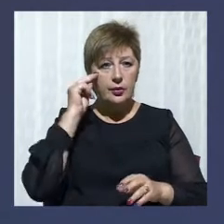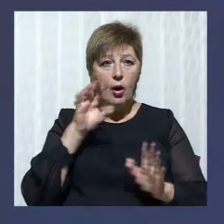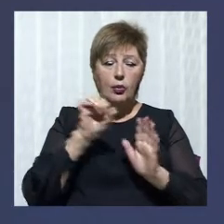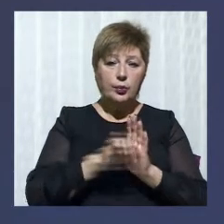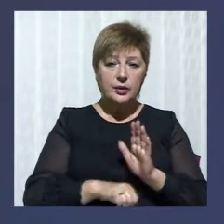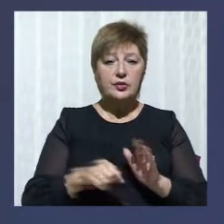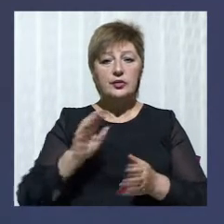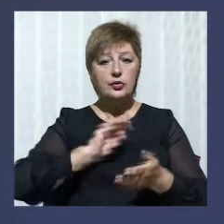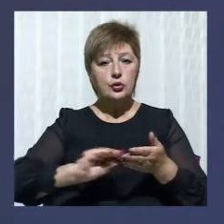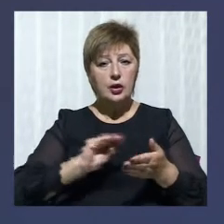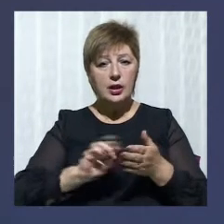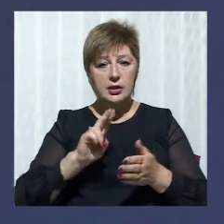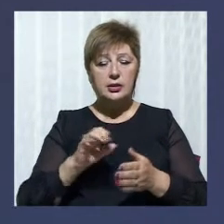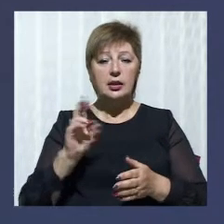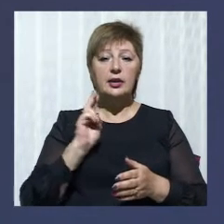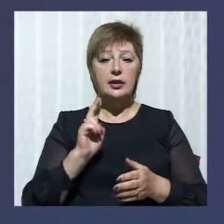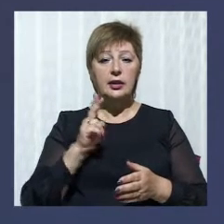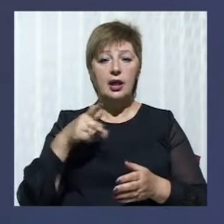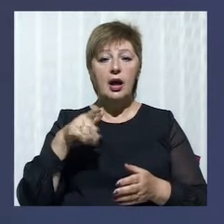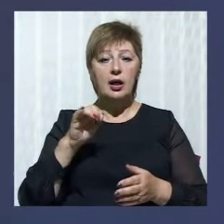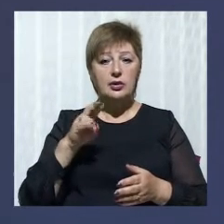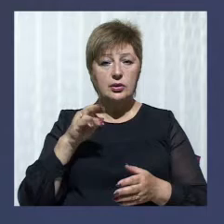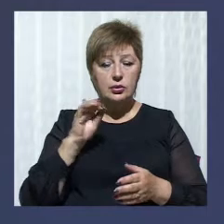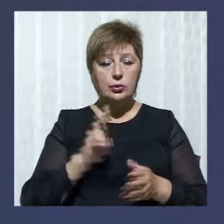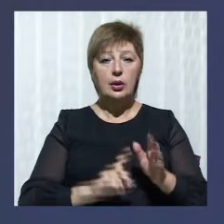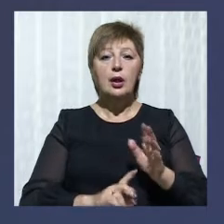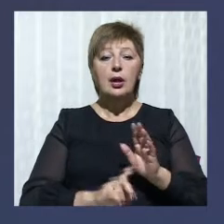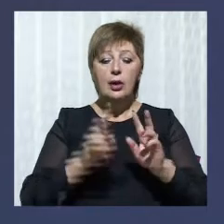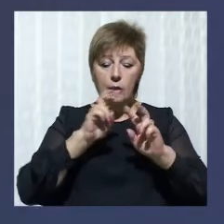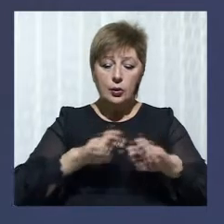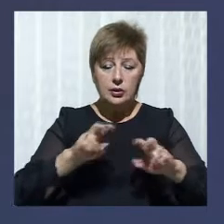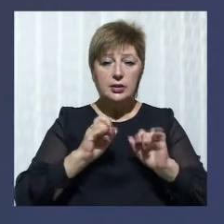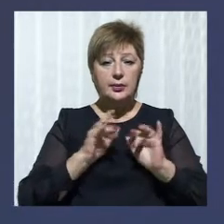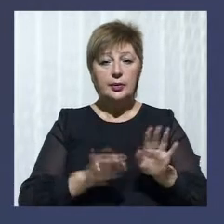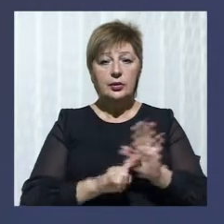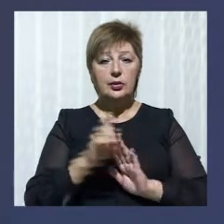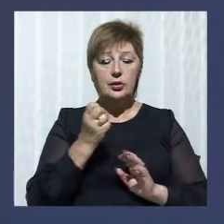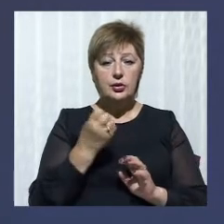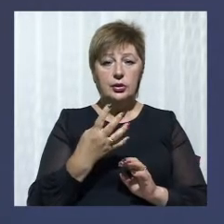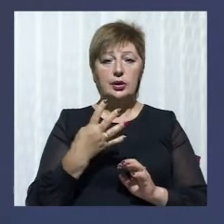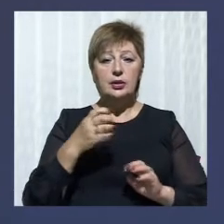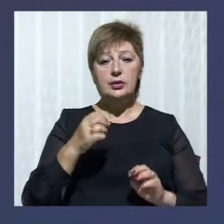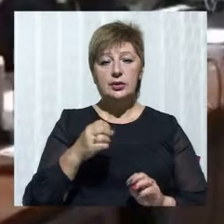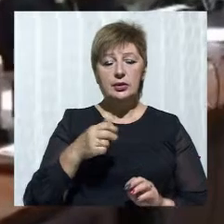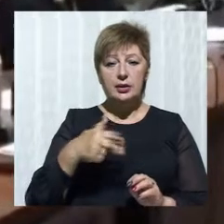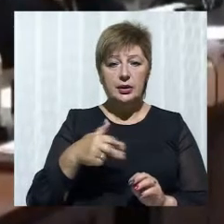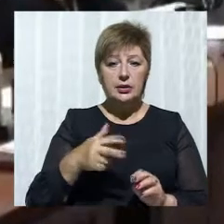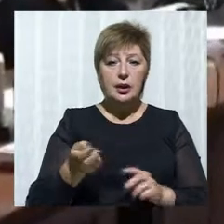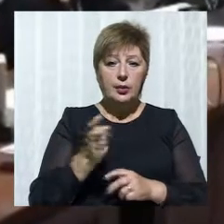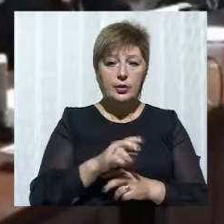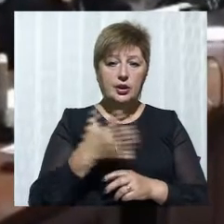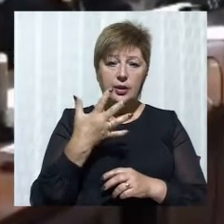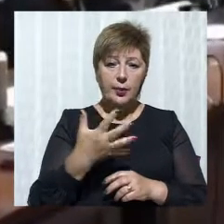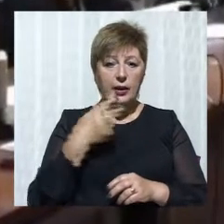діячки і журналістки Катерини Ганзук. Розгляд справи розпочався о 14.30. На нього з'явилися п'ятеро підозрюваних.